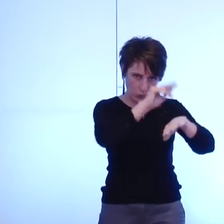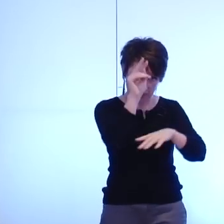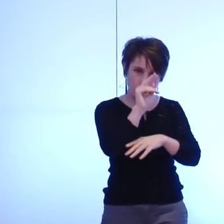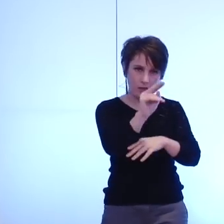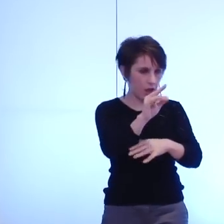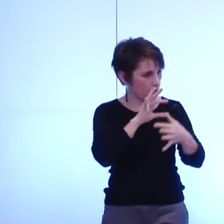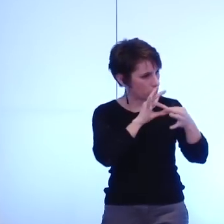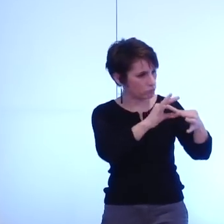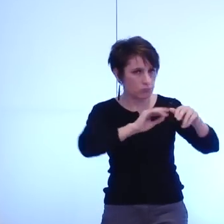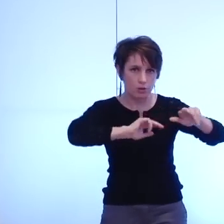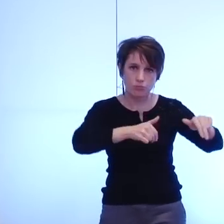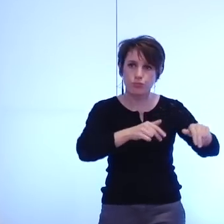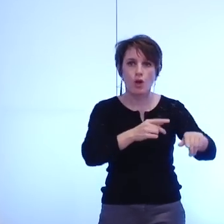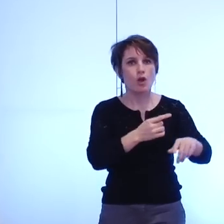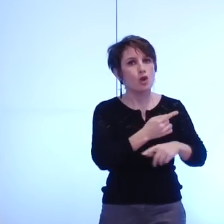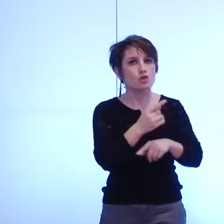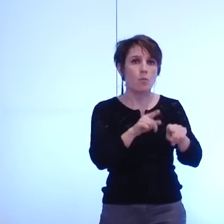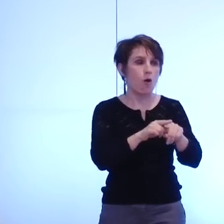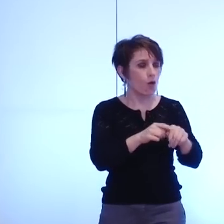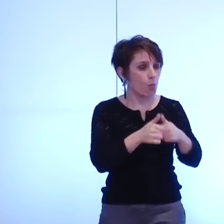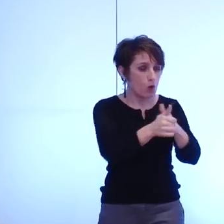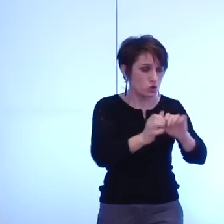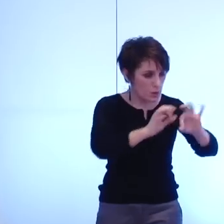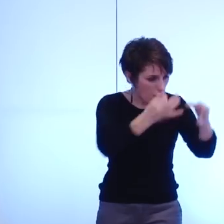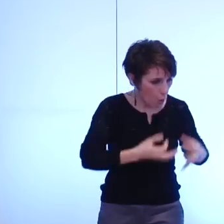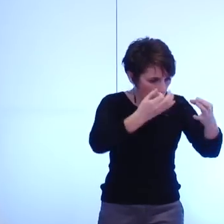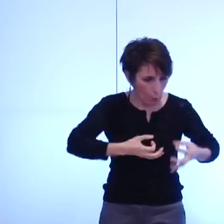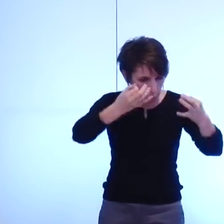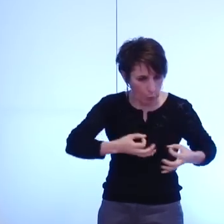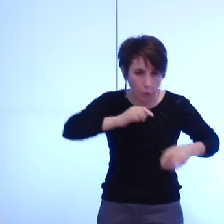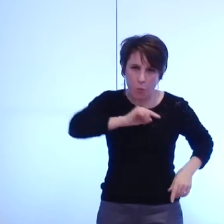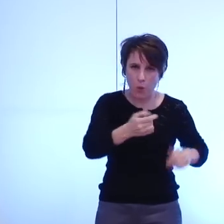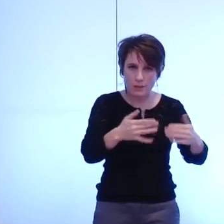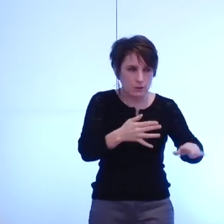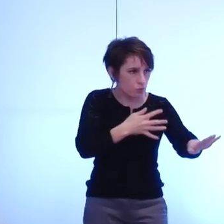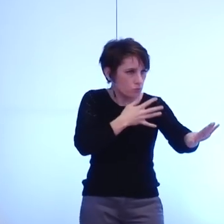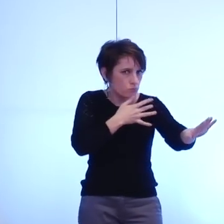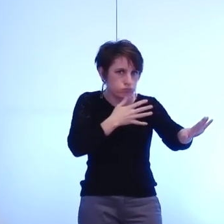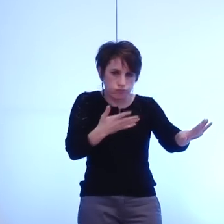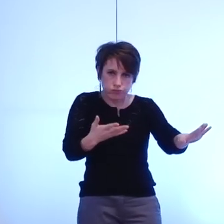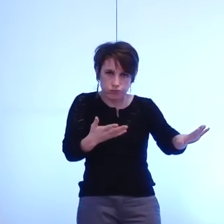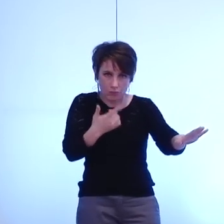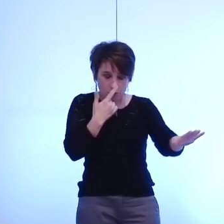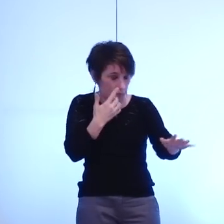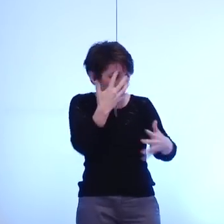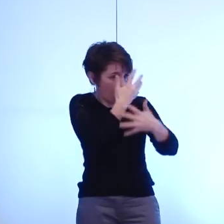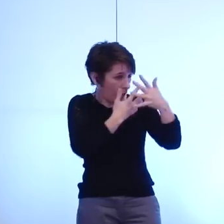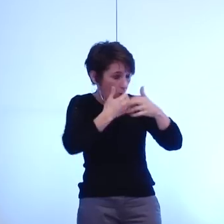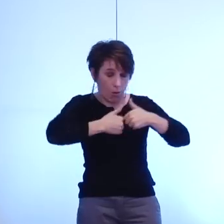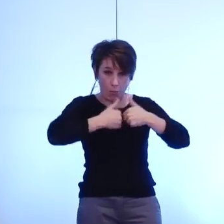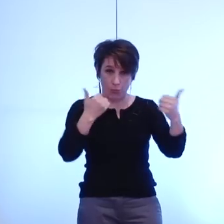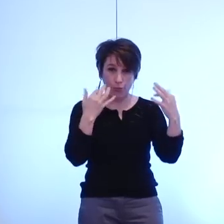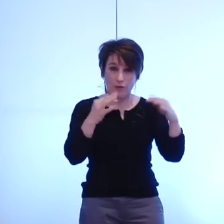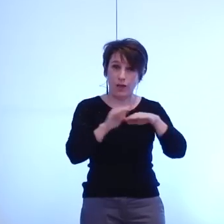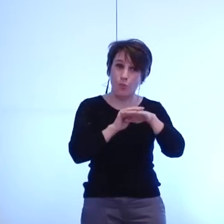et pas seulement dans une logique comptable économique financière qui est contradictoire avec toutes les politiques menées en termes de